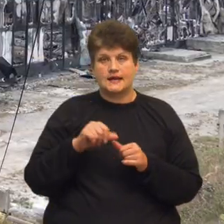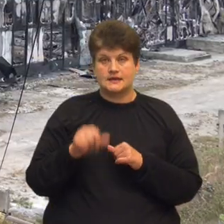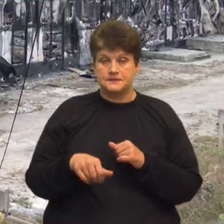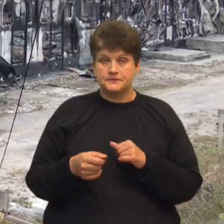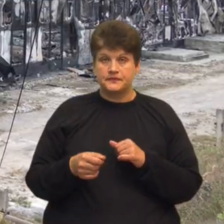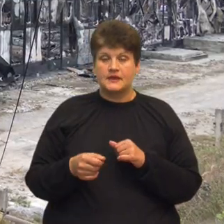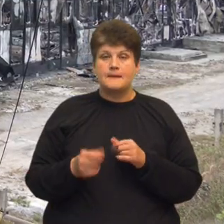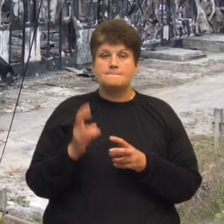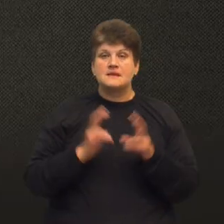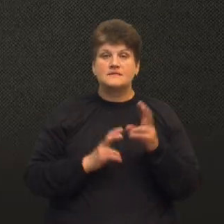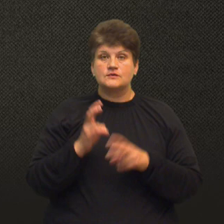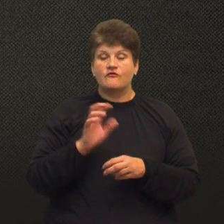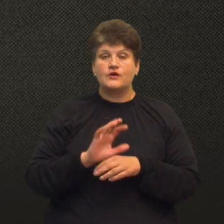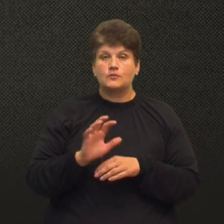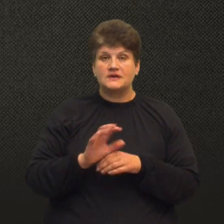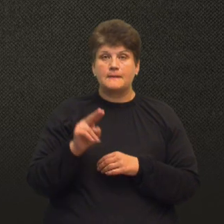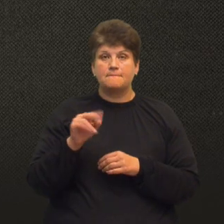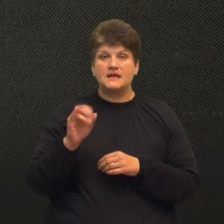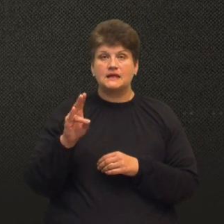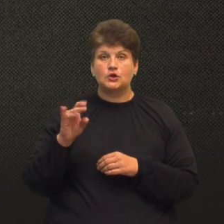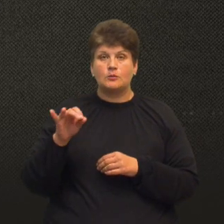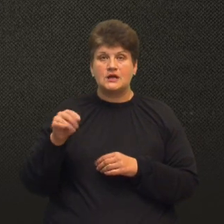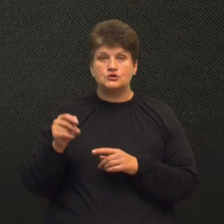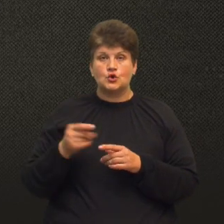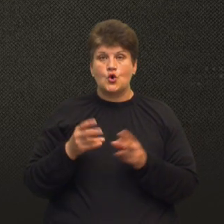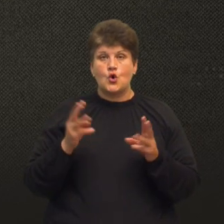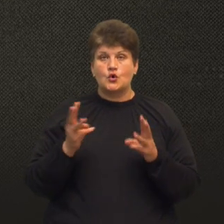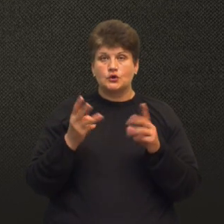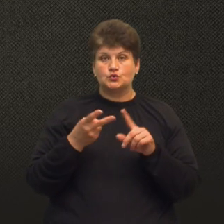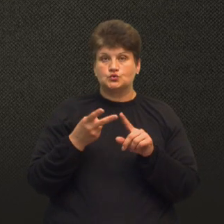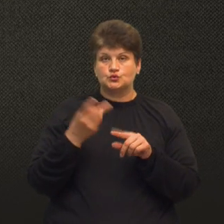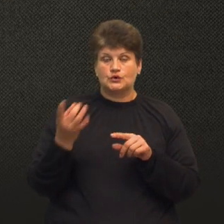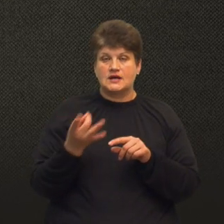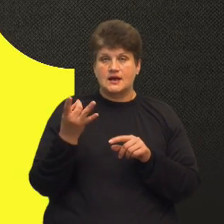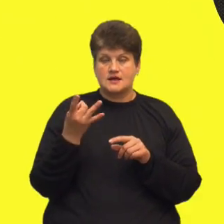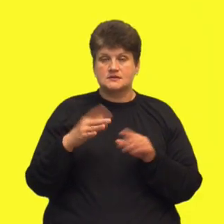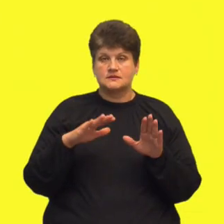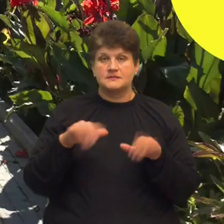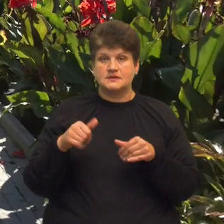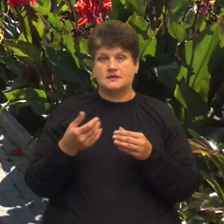Підприємство з виробництва пінопласту горіло вдрує за 10 днів. Чи є небезпека для тернополян?